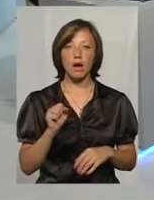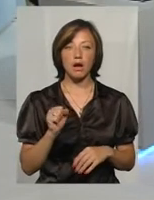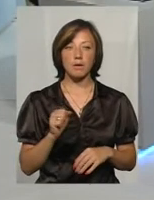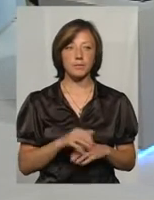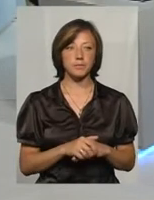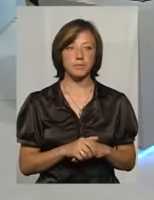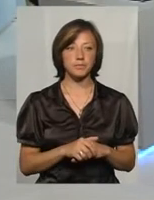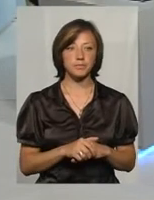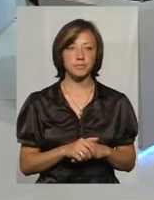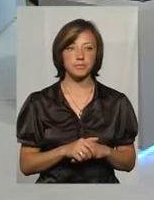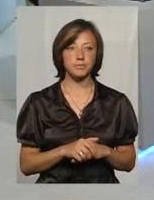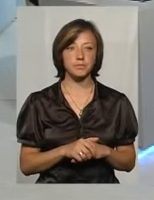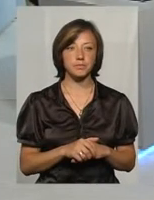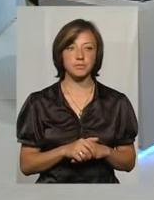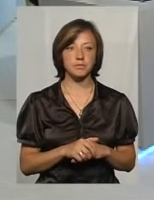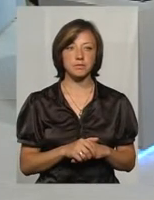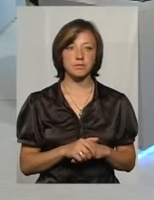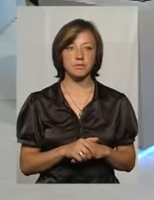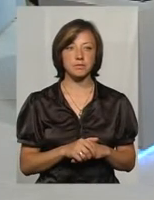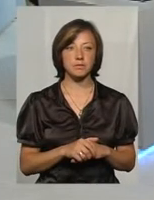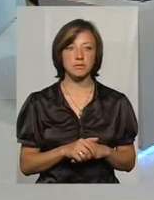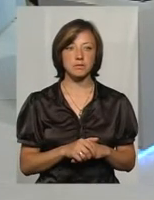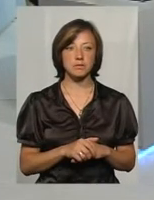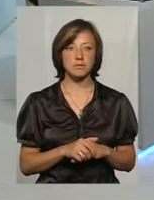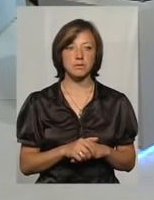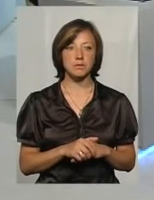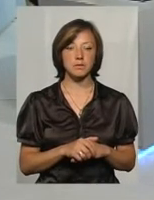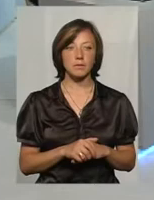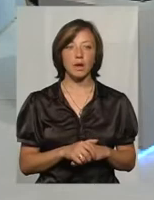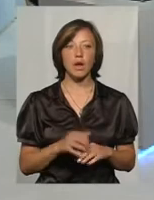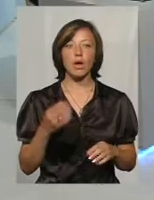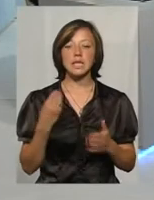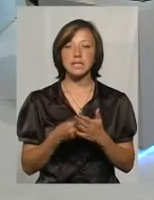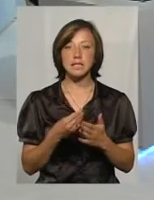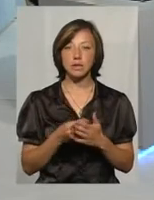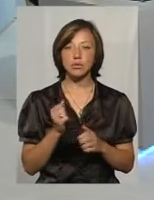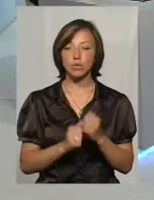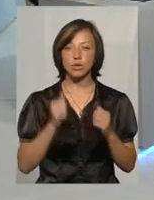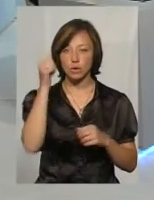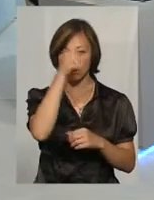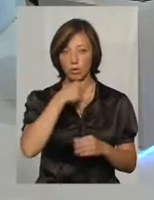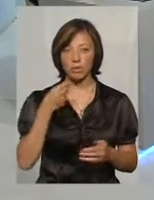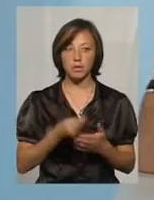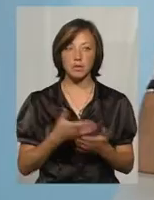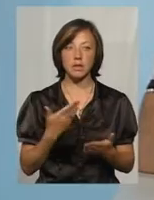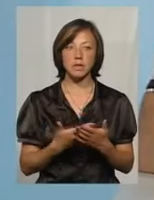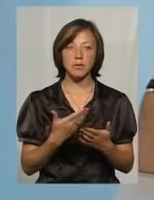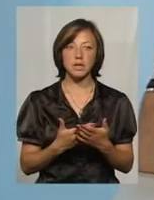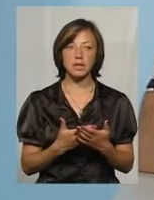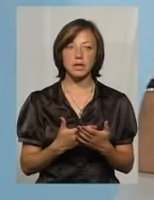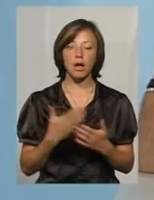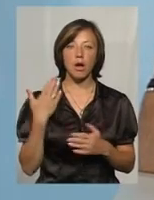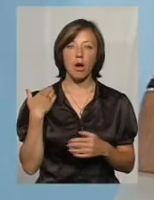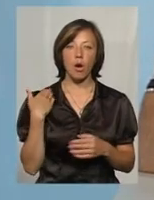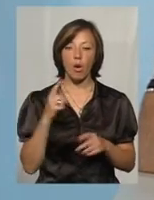функціональна кровать, Сергій Сергійович? Ціни з кожним роком ростуть. Наприклад, ортопедичний матрас